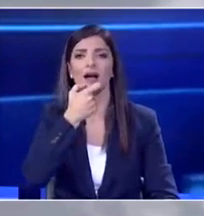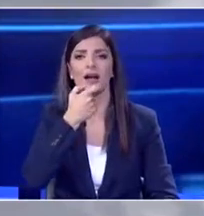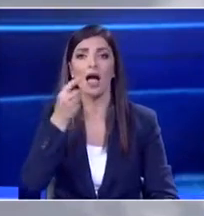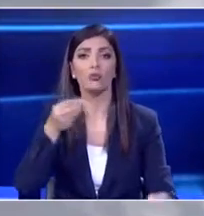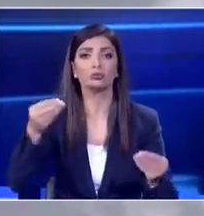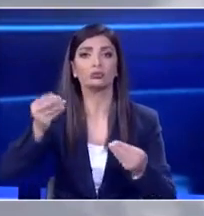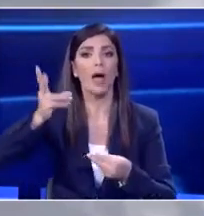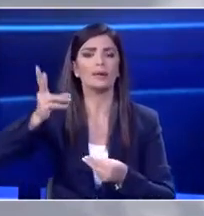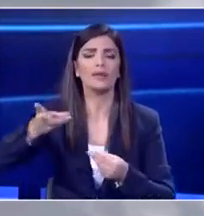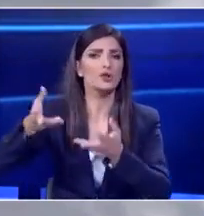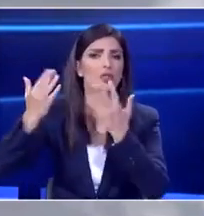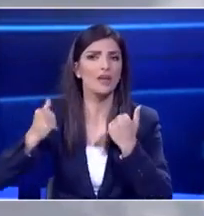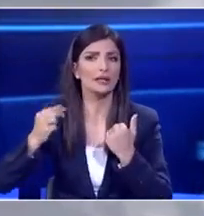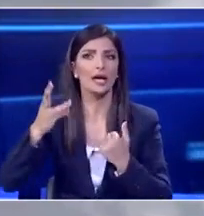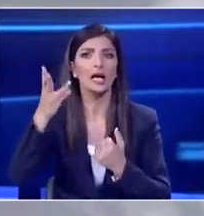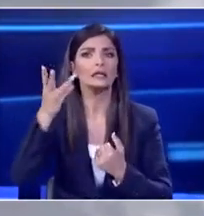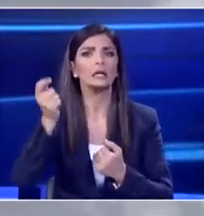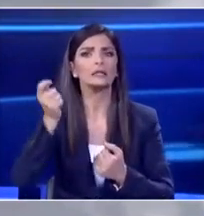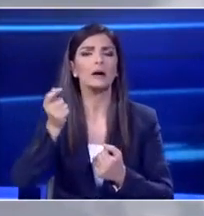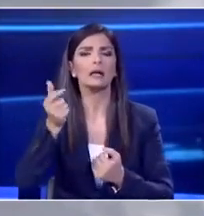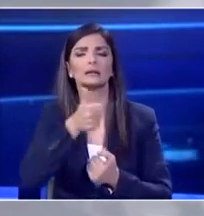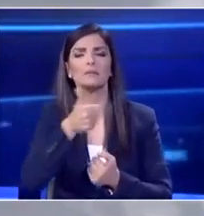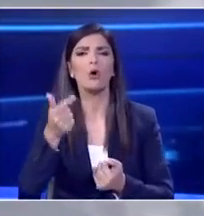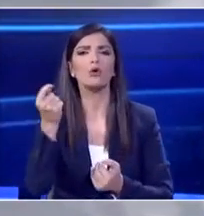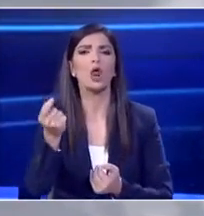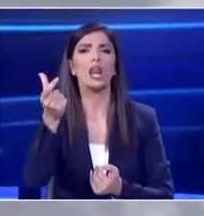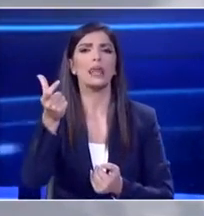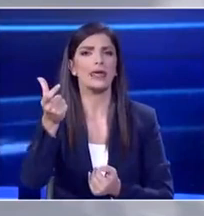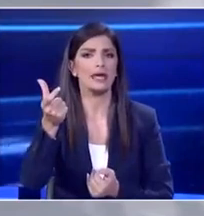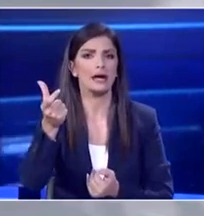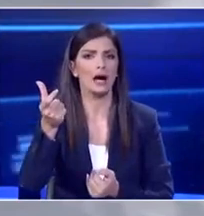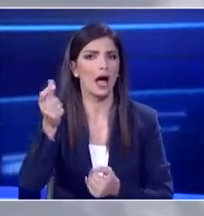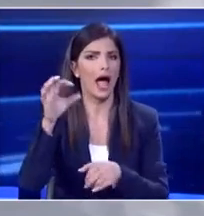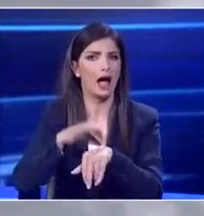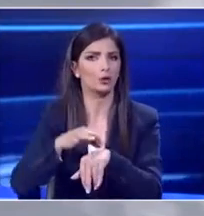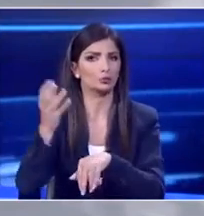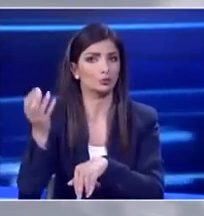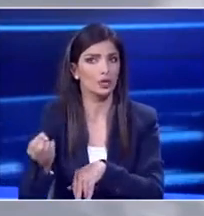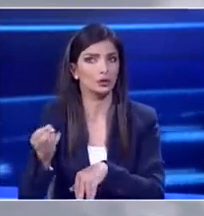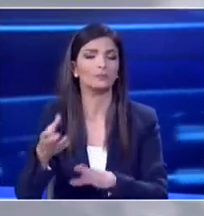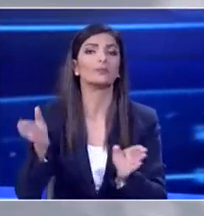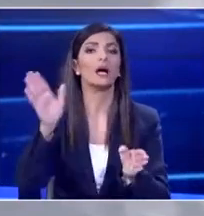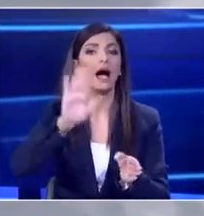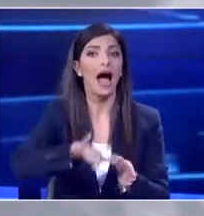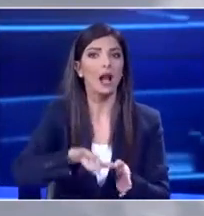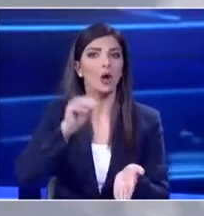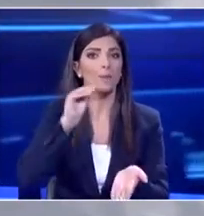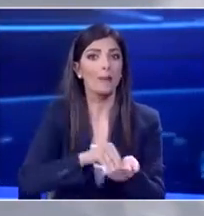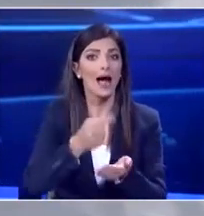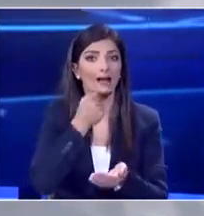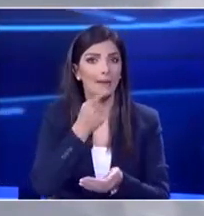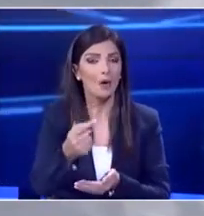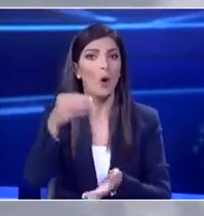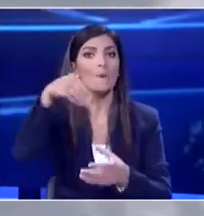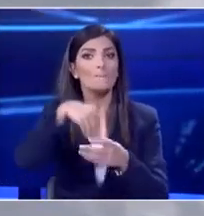Τρίτου η Αγγλία είχε κάποιες δεκάδες περιστατικά δεν ήταν χώρα υψηλουγεντήρου Εν πάση περιπτώσει να τονίσω ακόμα μία φορά ότι και στο αεροδρόμιο